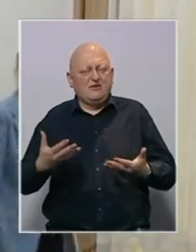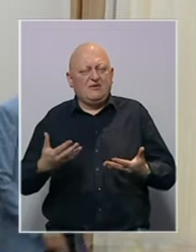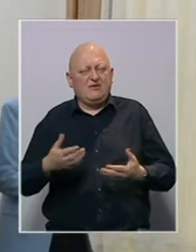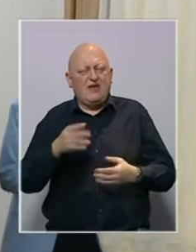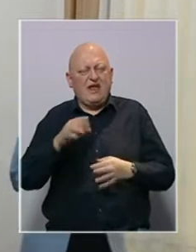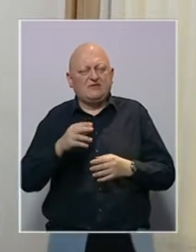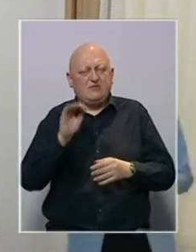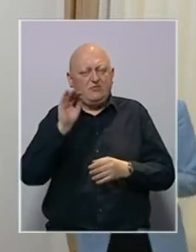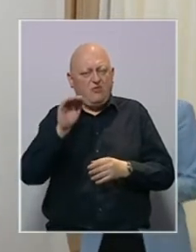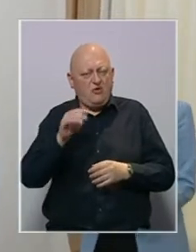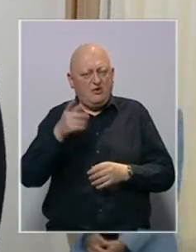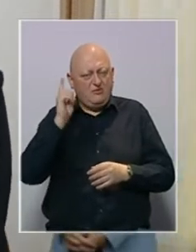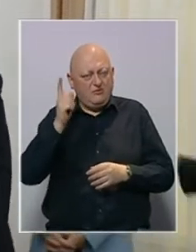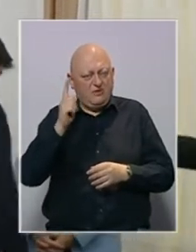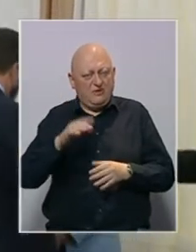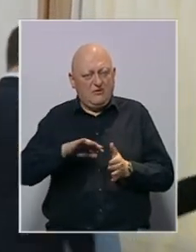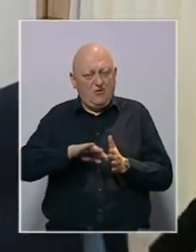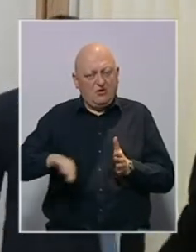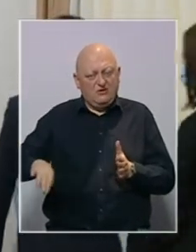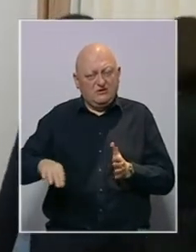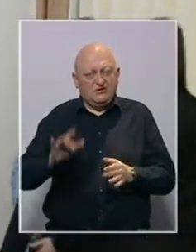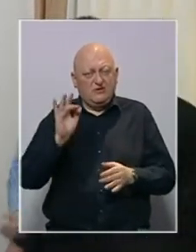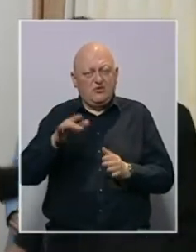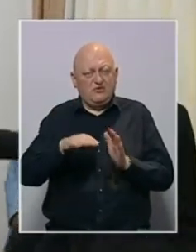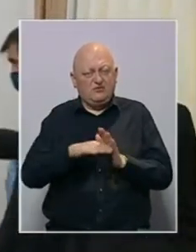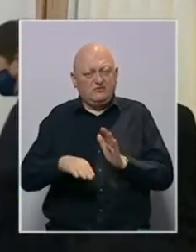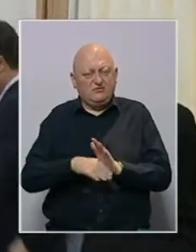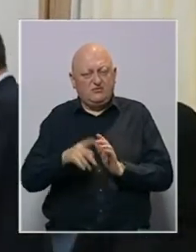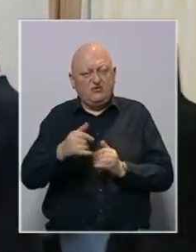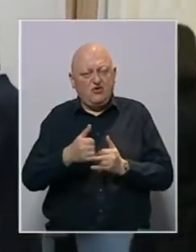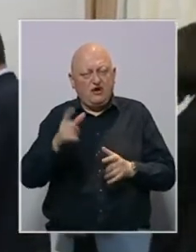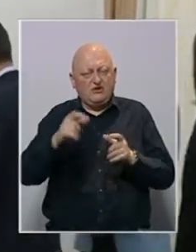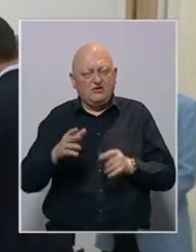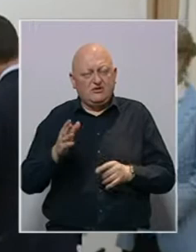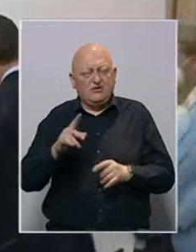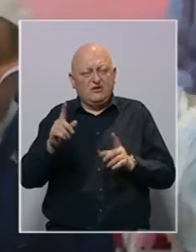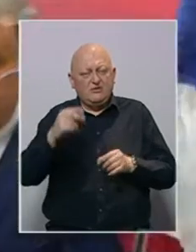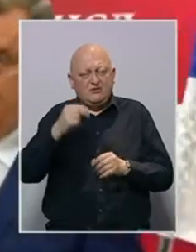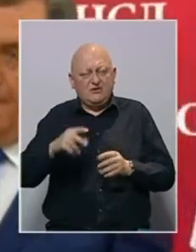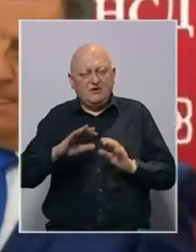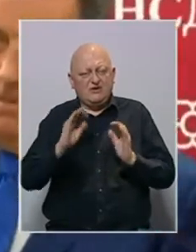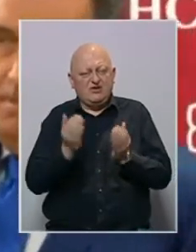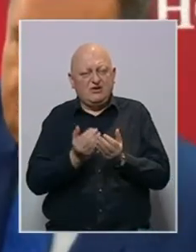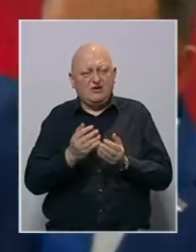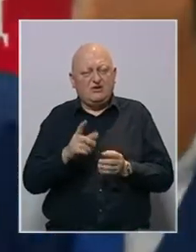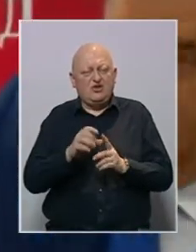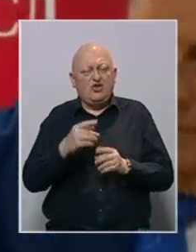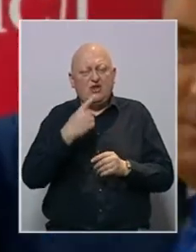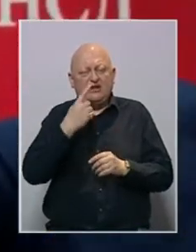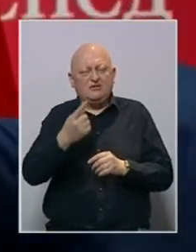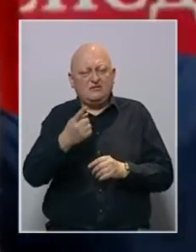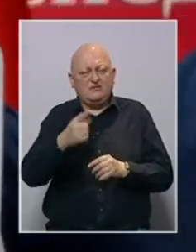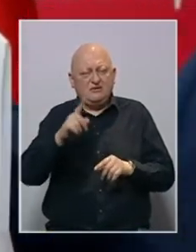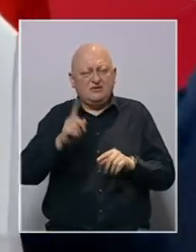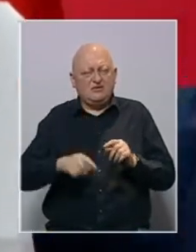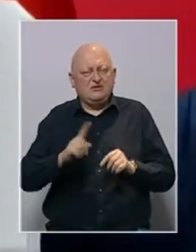Na Eskobarove poruke da su prijetnje, ocijepljenjem antidejtonske i da to građanima RS-a nude izolaciju, Dodik je dao do znanja da ga se